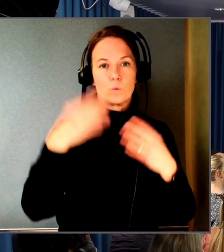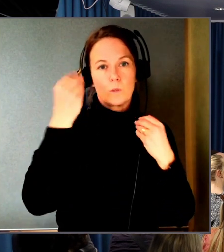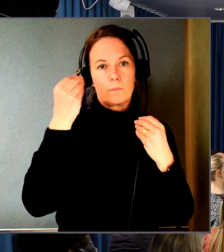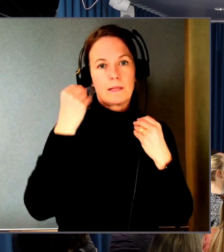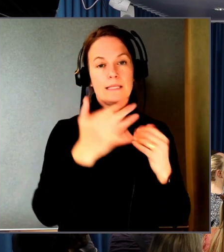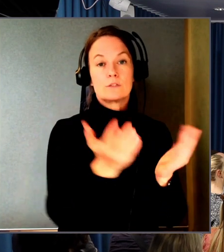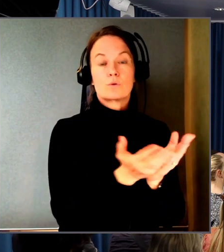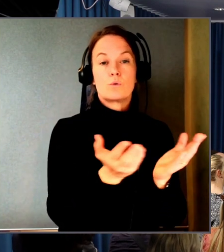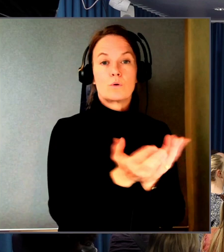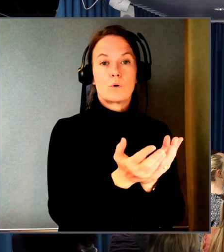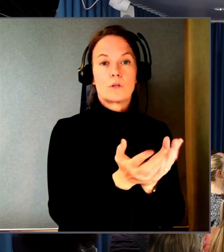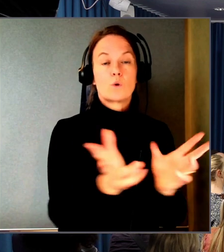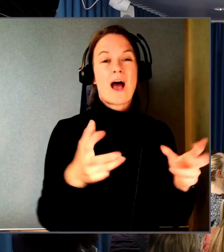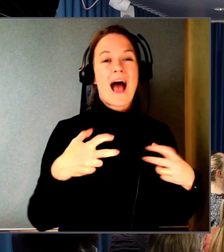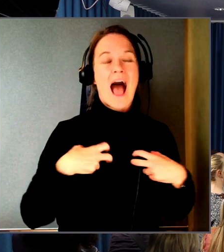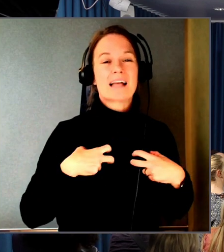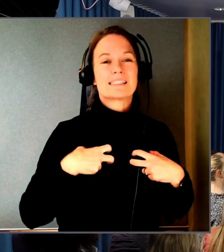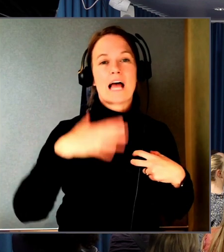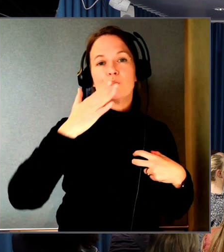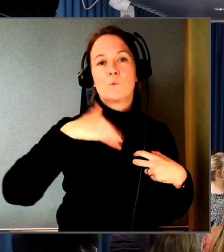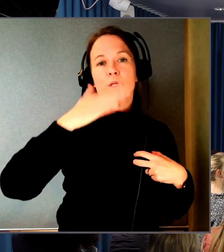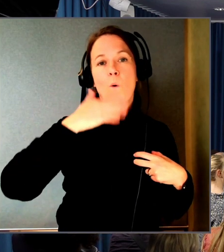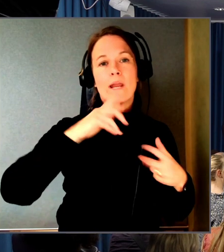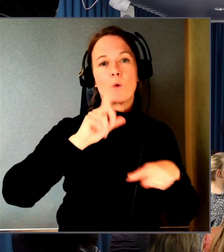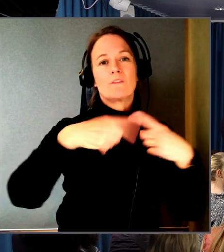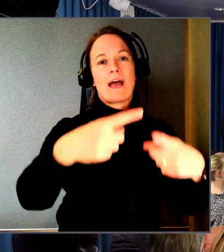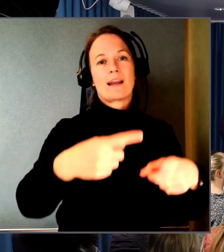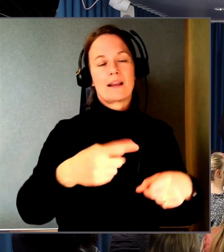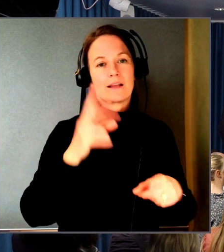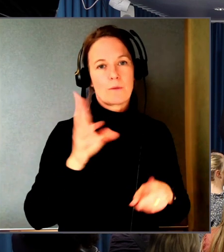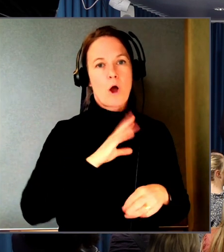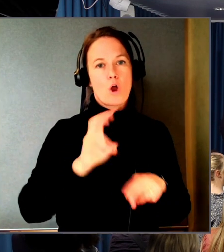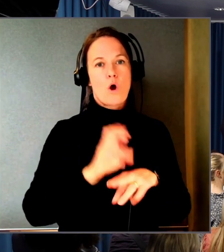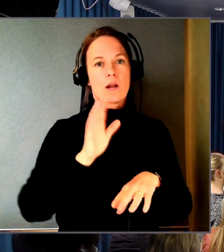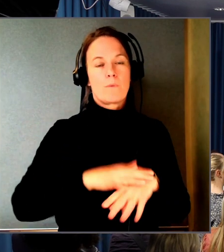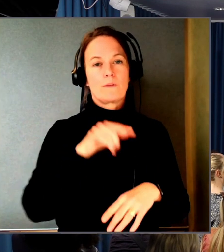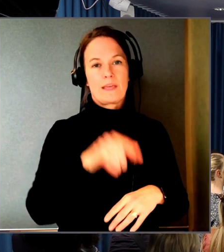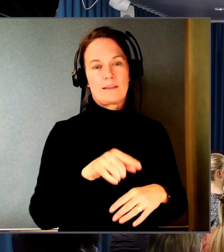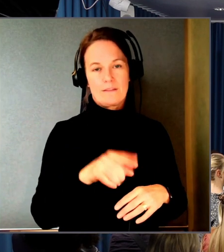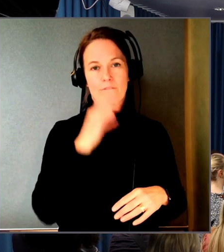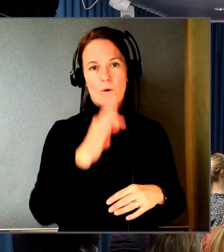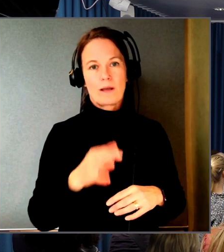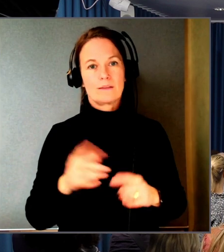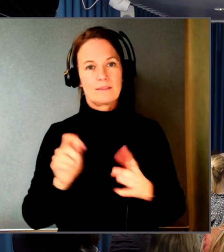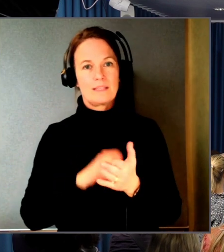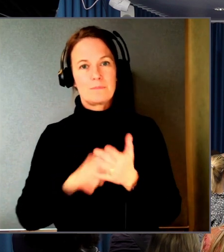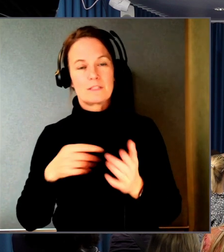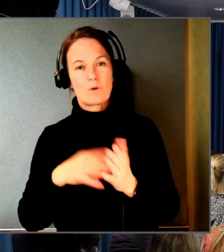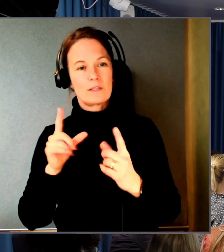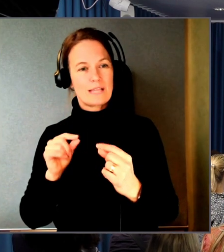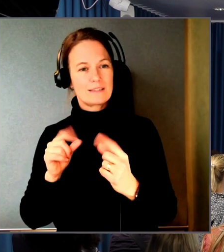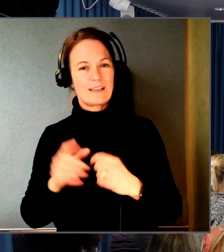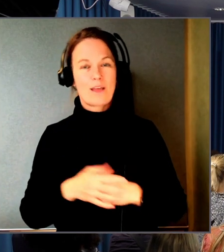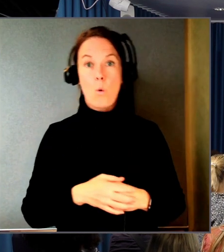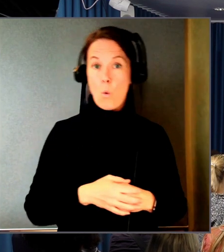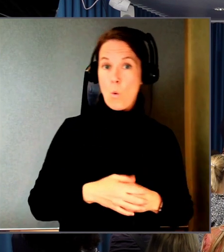skolor. Så anställ juniora utvecklare som har koll på den här frågan. Kom tips ifrån chatten. Det är en glad nyhet.